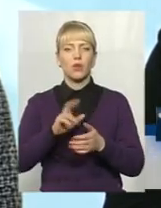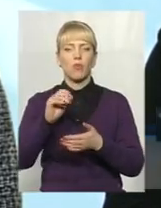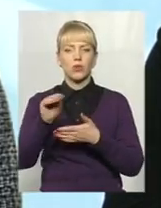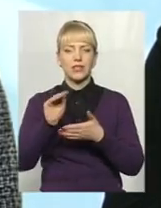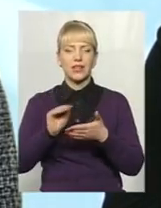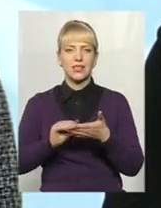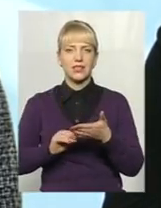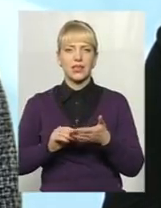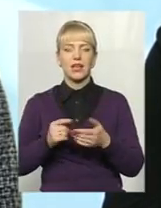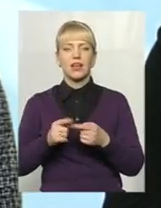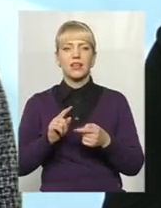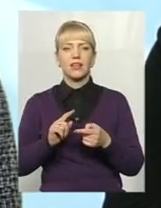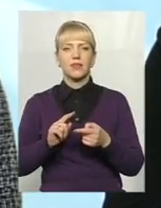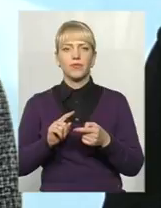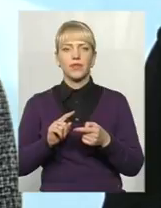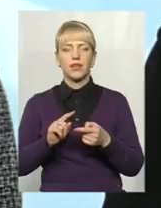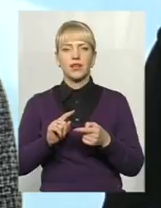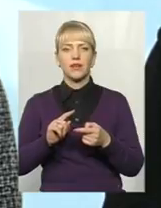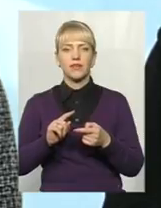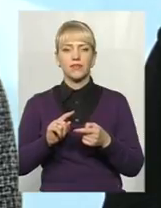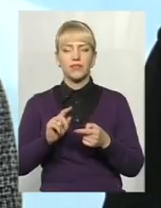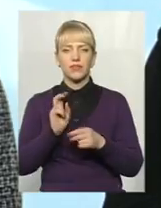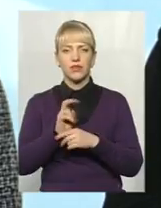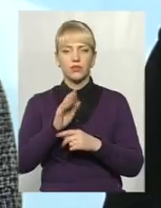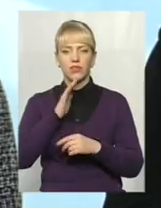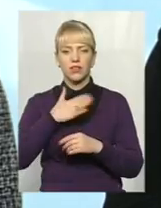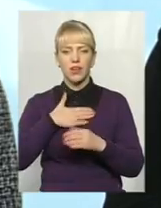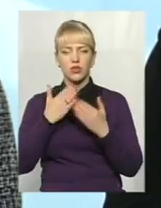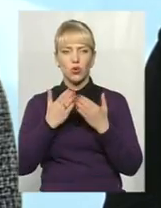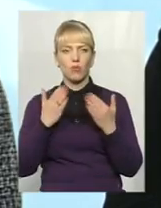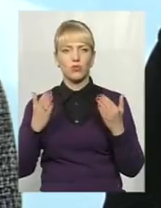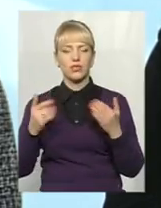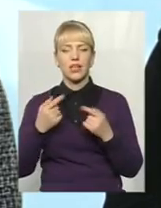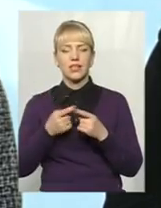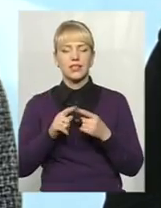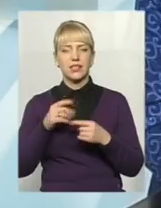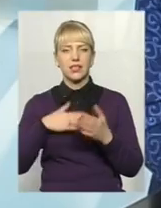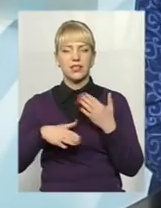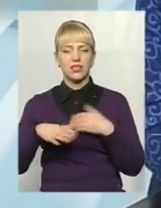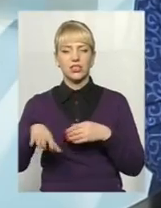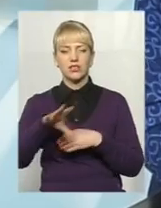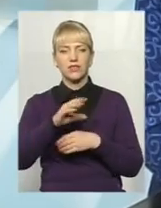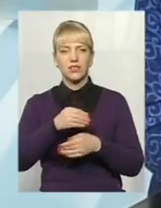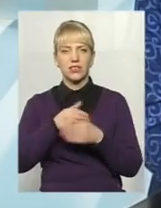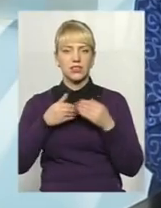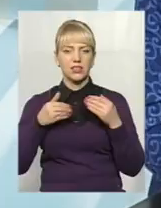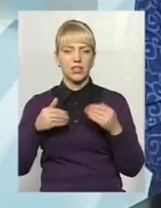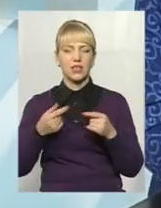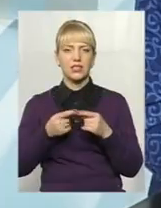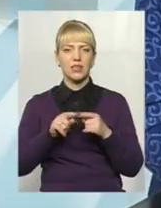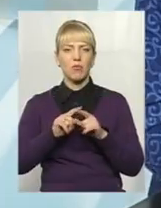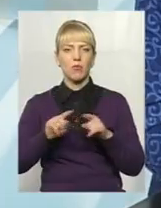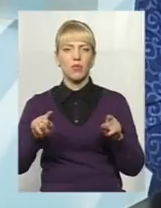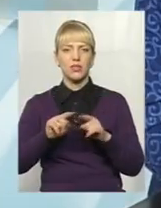музею. Це тішить нас і всю Хмельниччину, бо популяризація не тільки Кам'янець-Подільського на